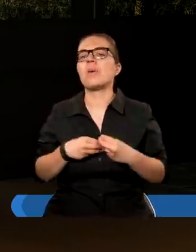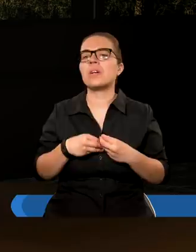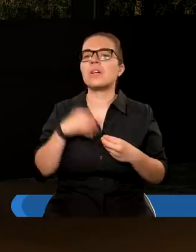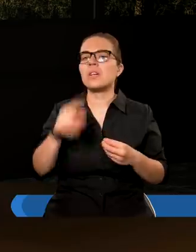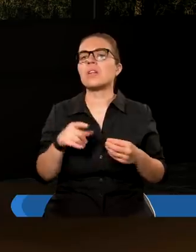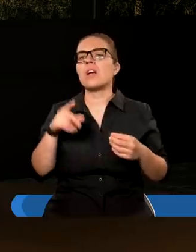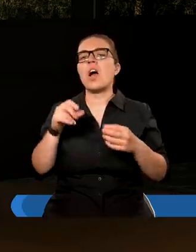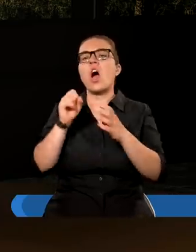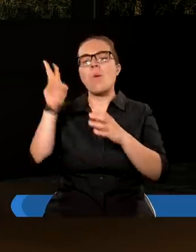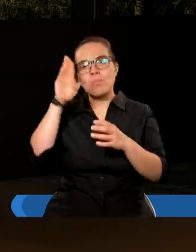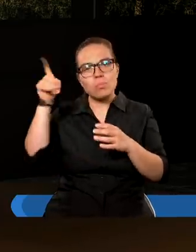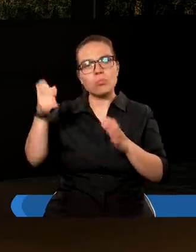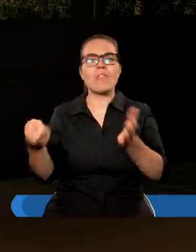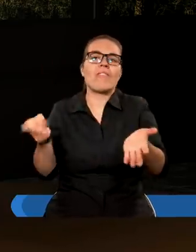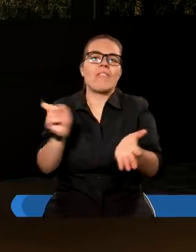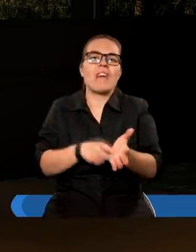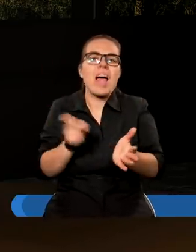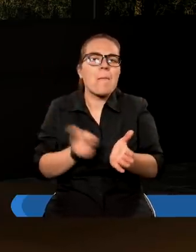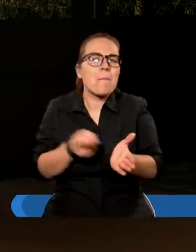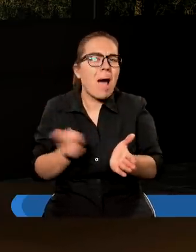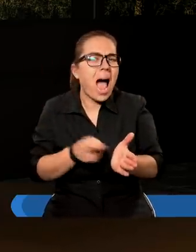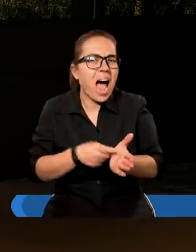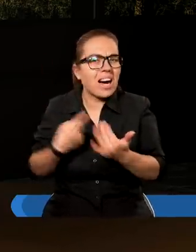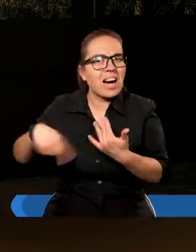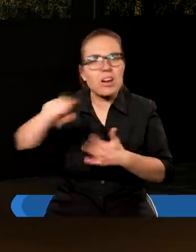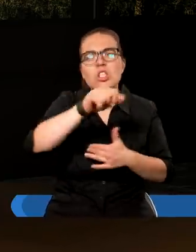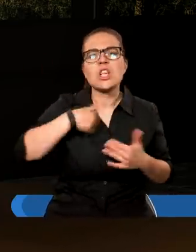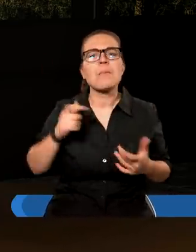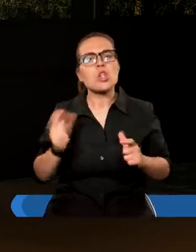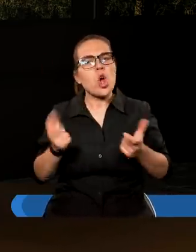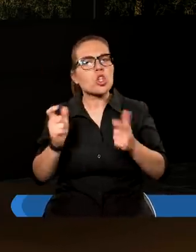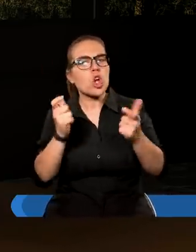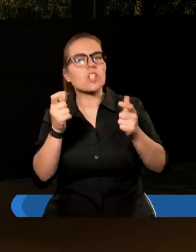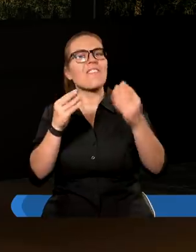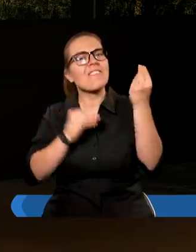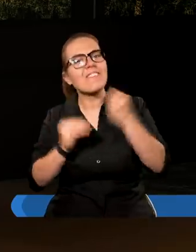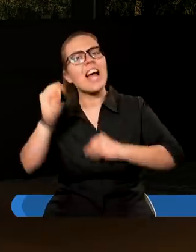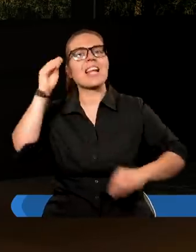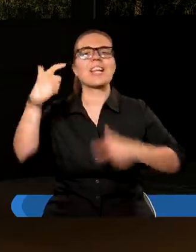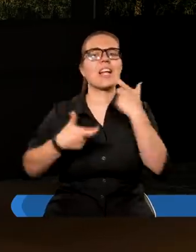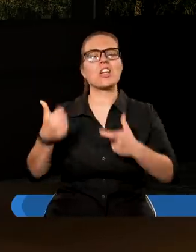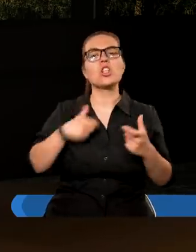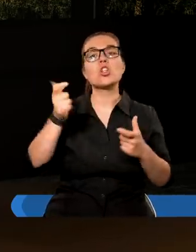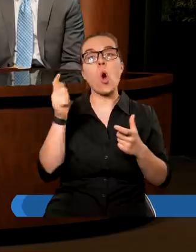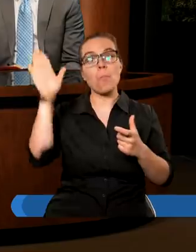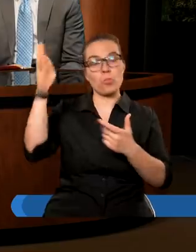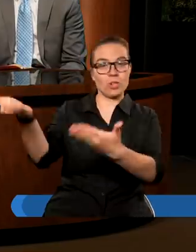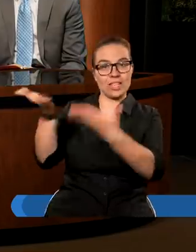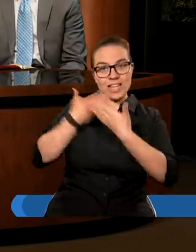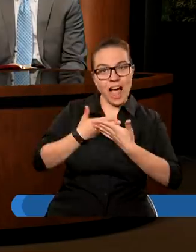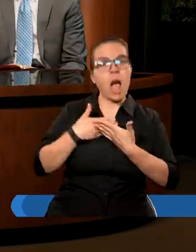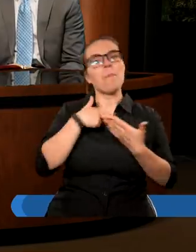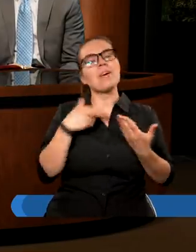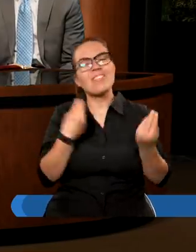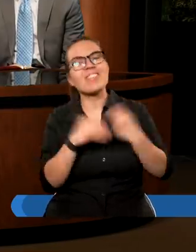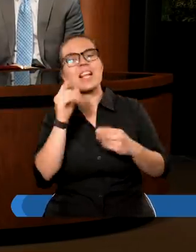od których Pan wymagał, żeby poczynili coś więcej z tym, co On im podarował. Tak.